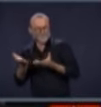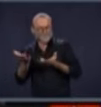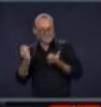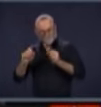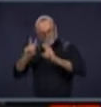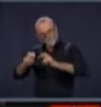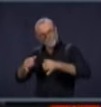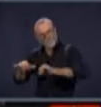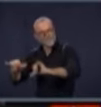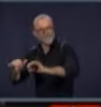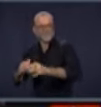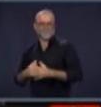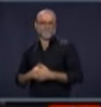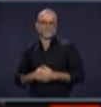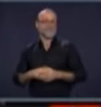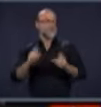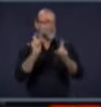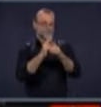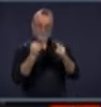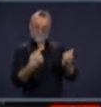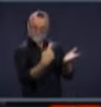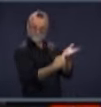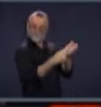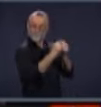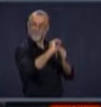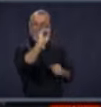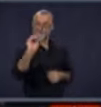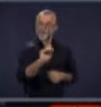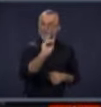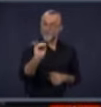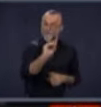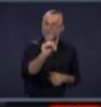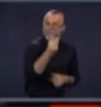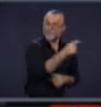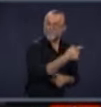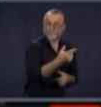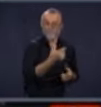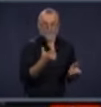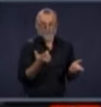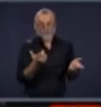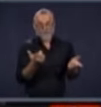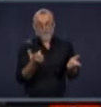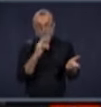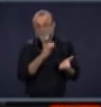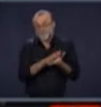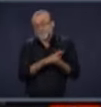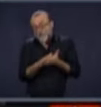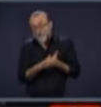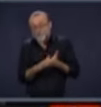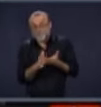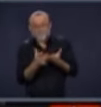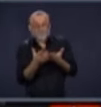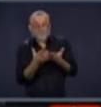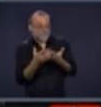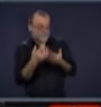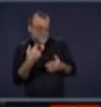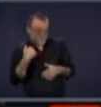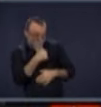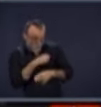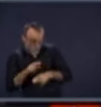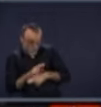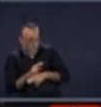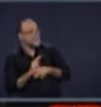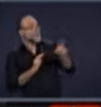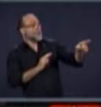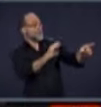les renseignements personnels. Nous sommes en discussion avec l'Ontario parce que ce serait bien que les deux provinces